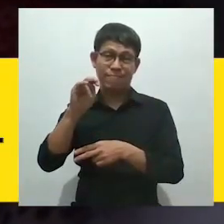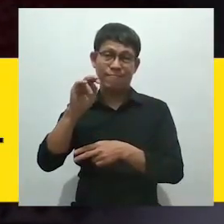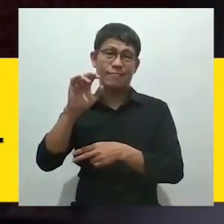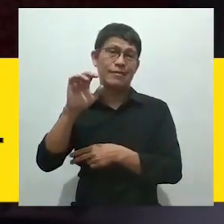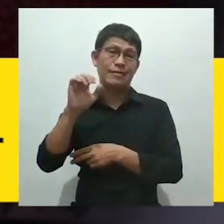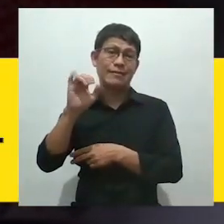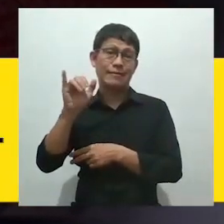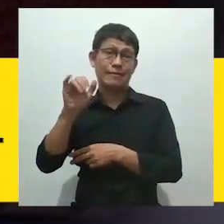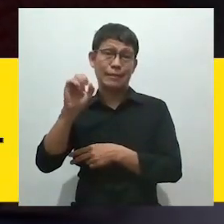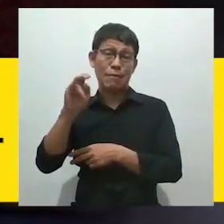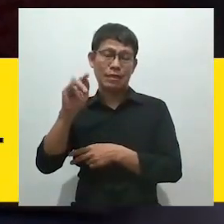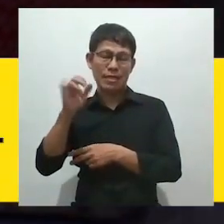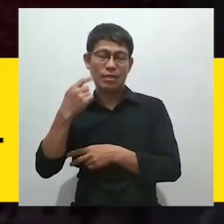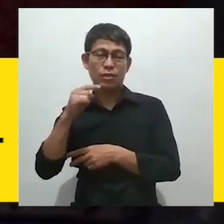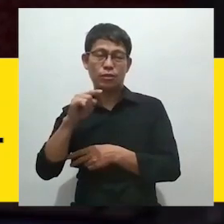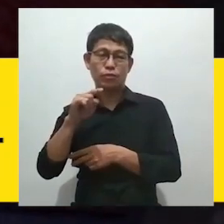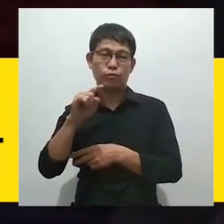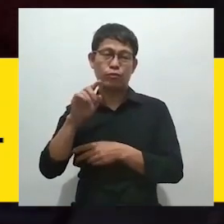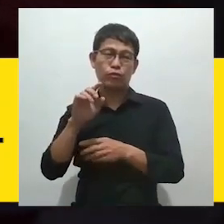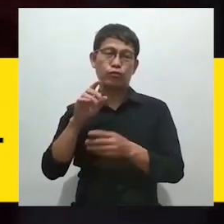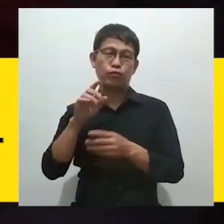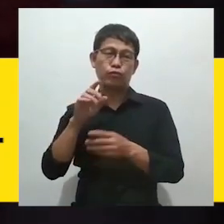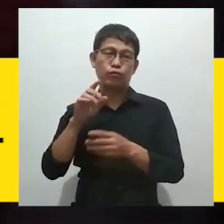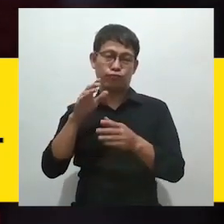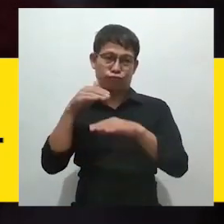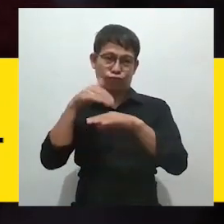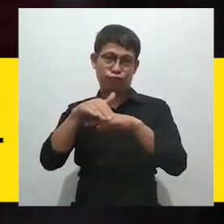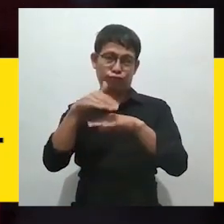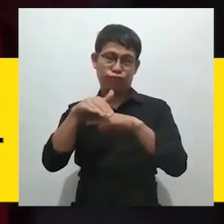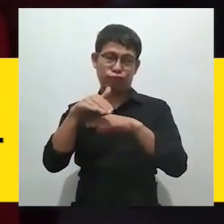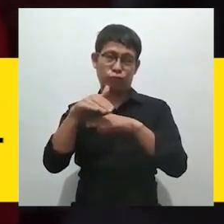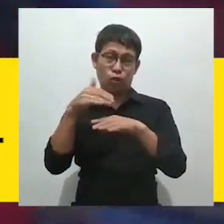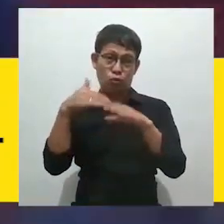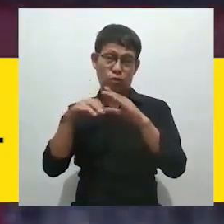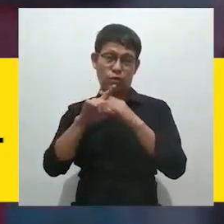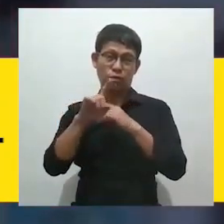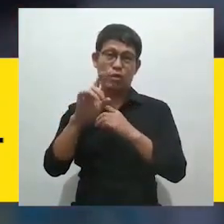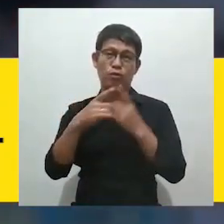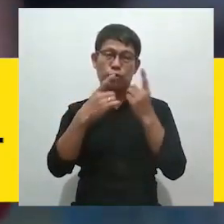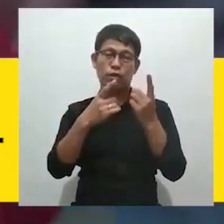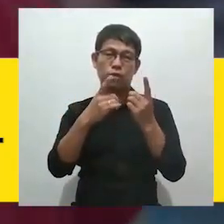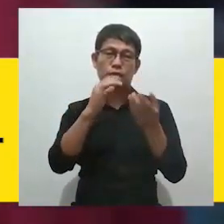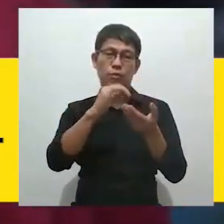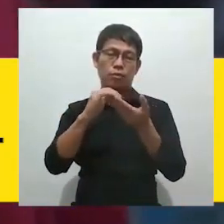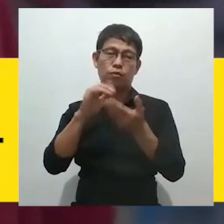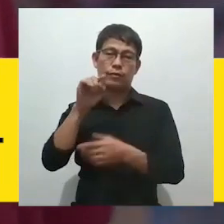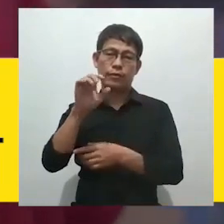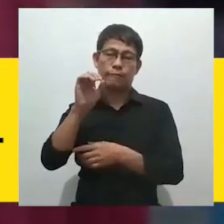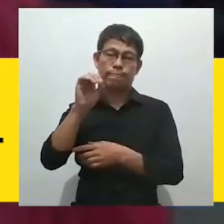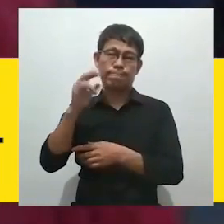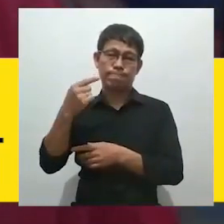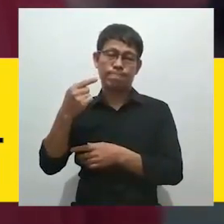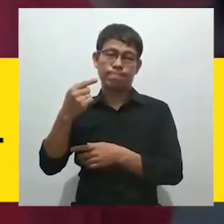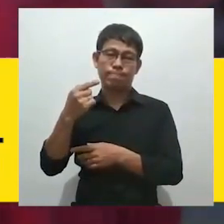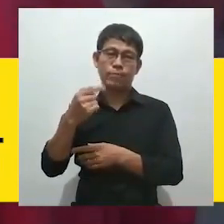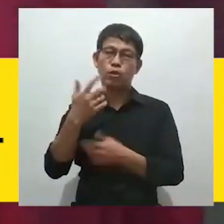Sebastian. At ang halaga, ito ay ipadala o email sa donate at kapwa ko.org. At para sa